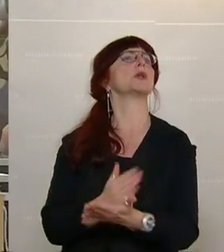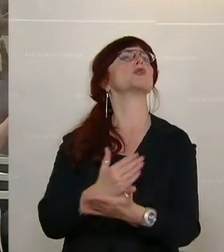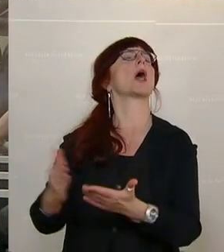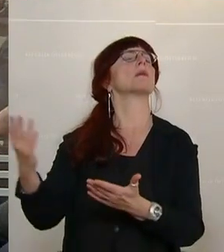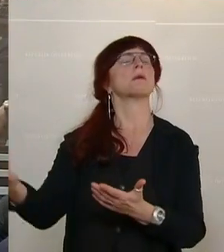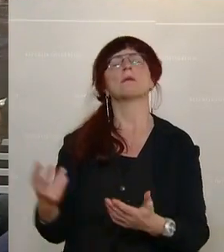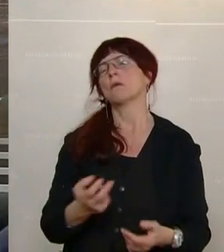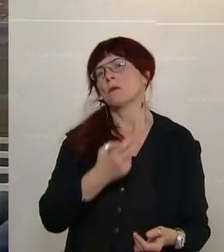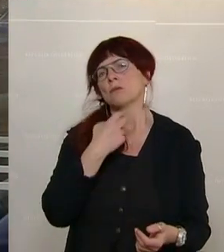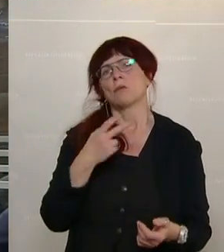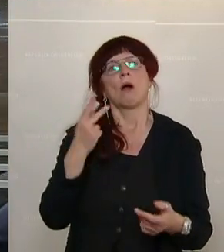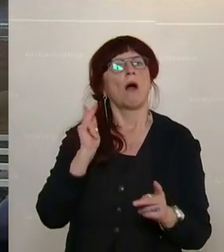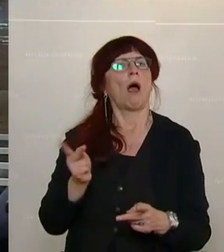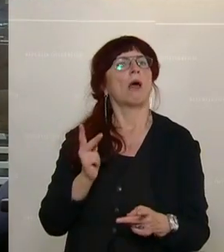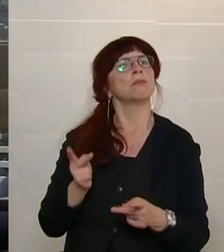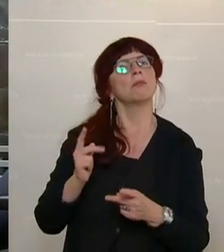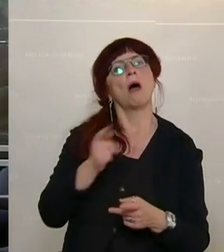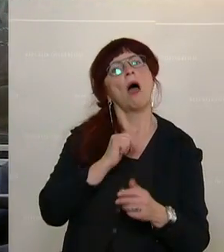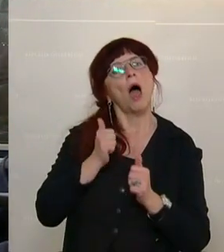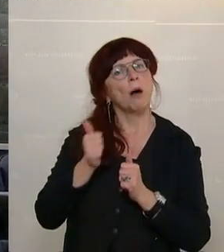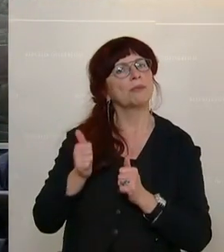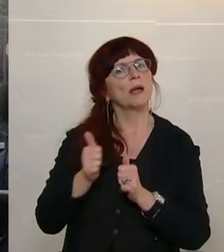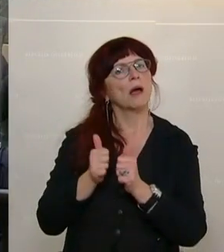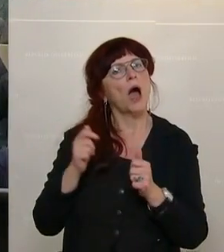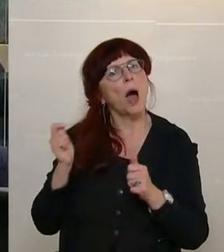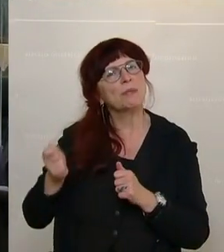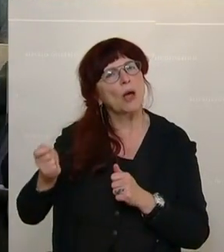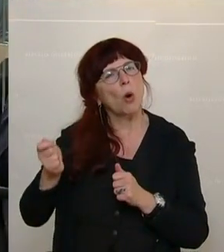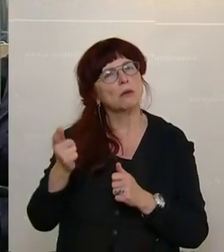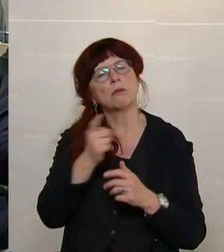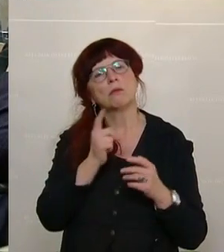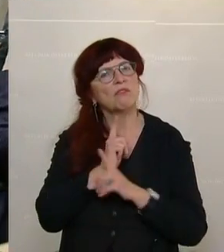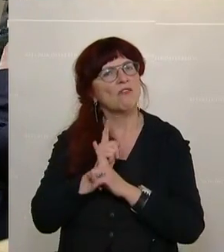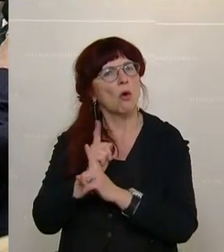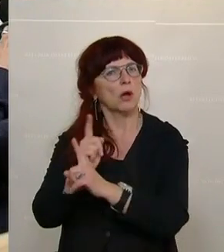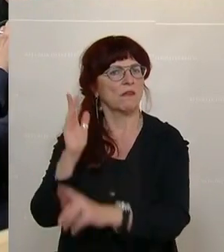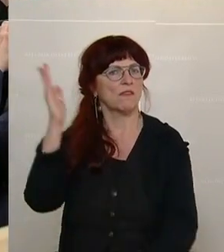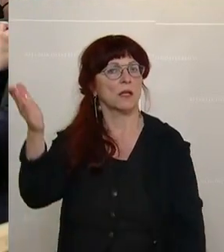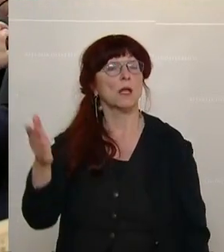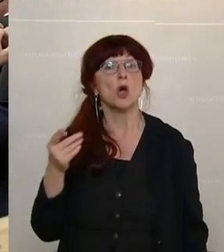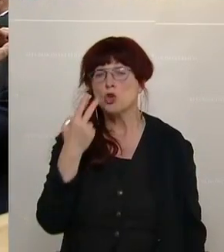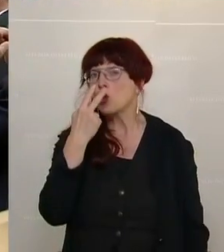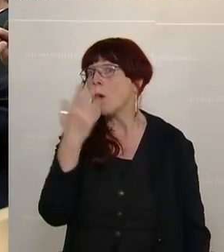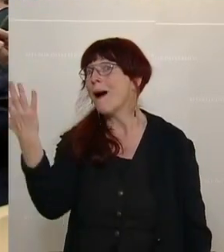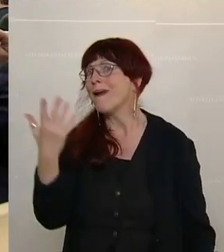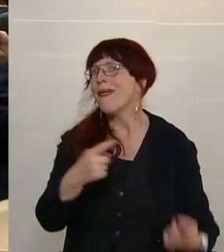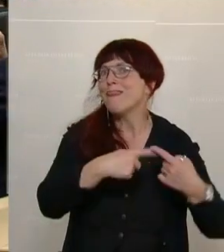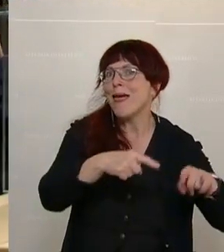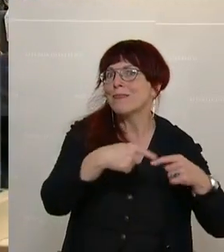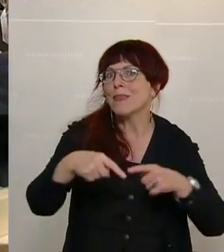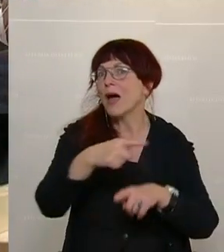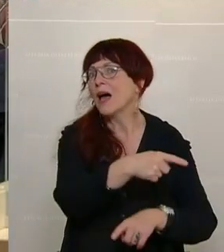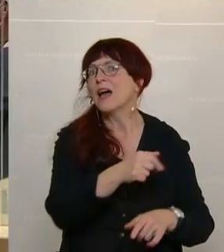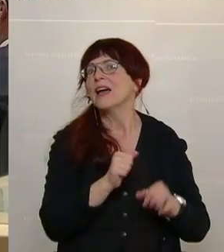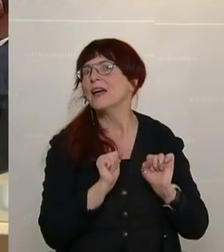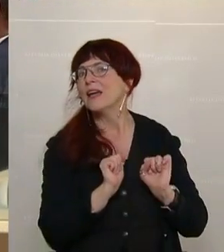dass man willkürlich hier als Abgeordneter verfolgt wird. Und ich sage Ihnen eins, schauen Sie in die Länder, wo das passiert ist. Schauen Sie in die Länder, wo